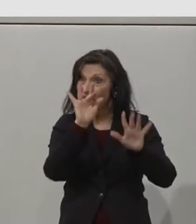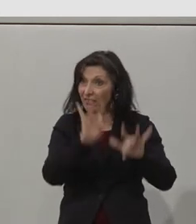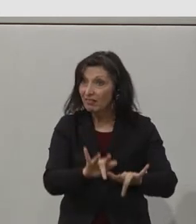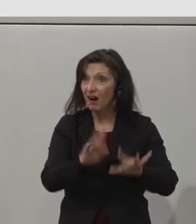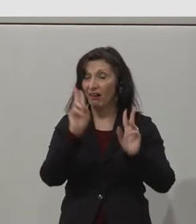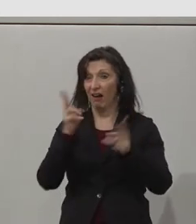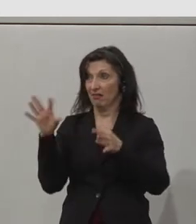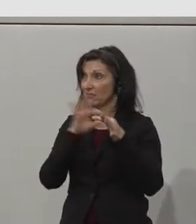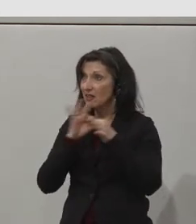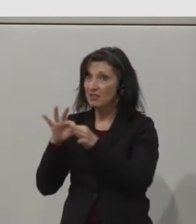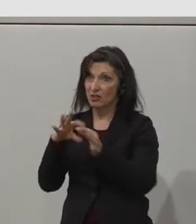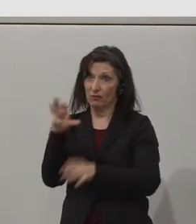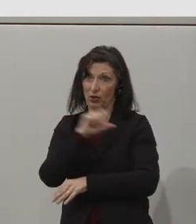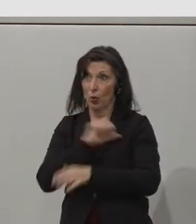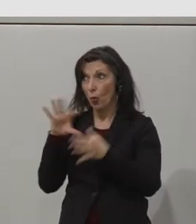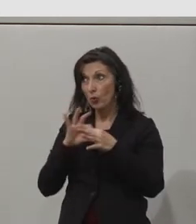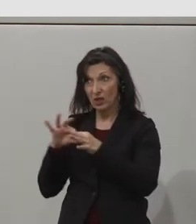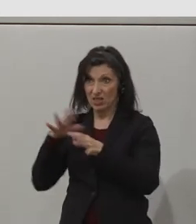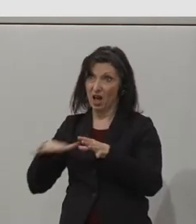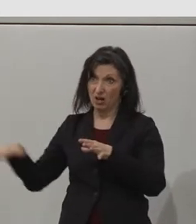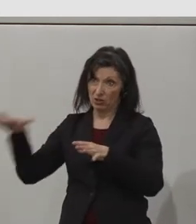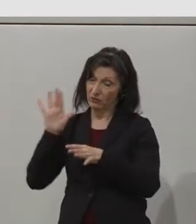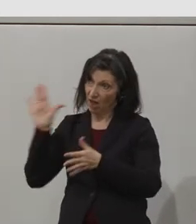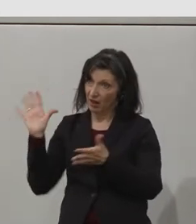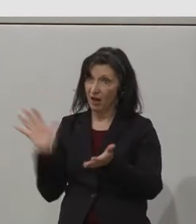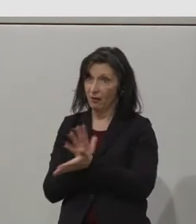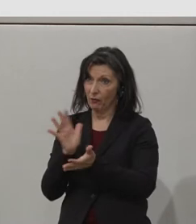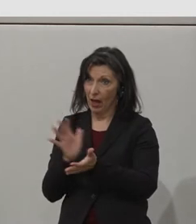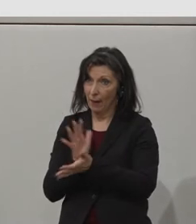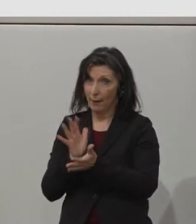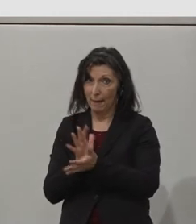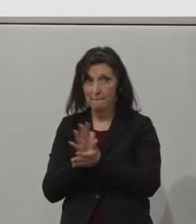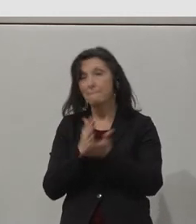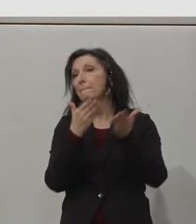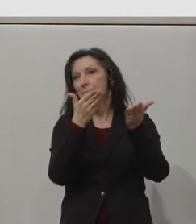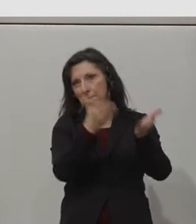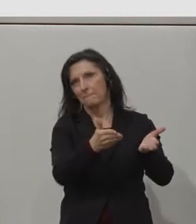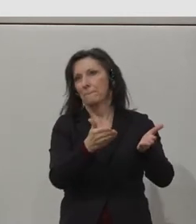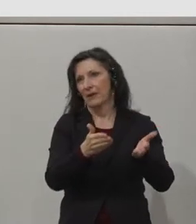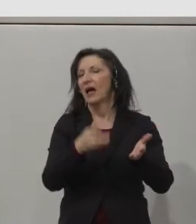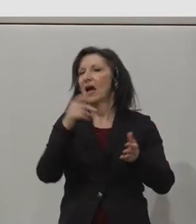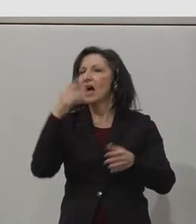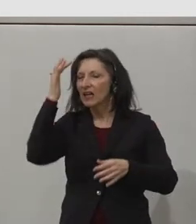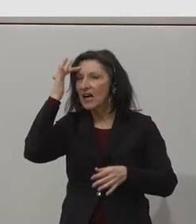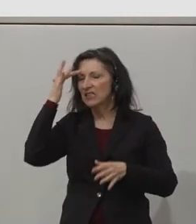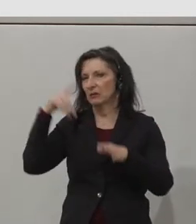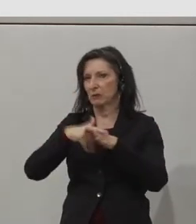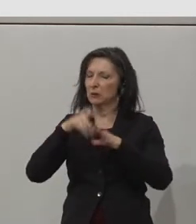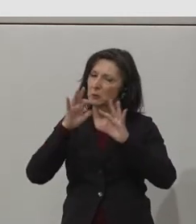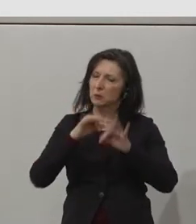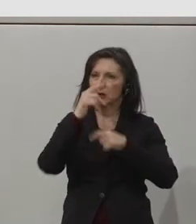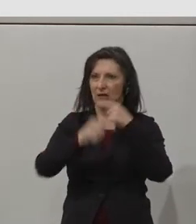as I said, thank you so much for giving me the opportunity to come here today and speak to you about our program,